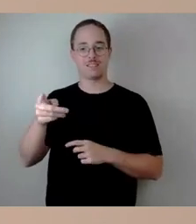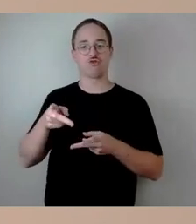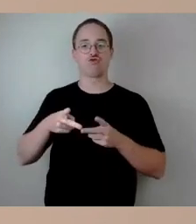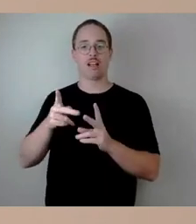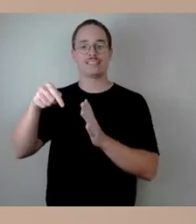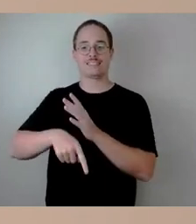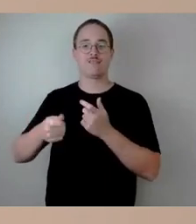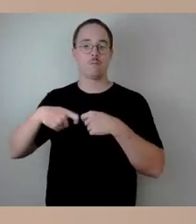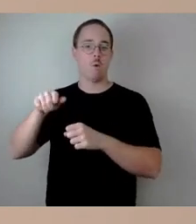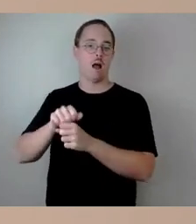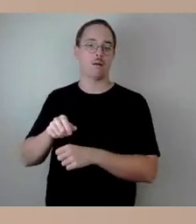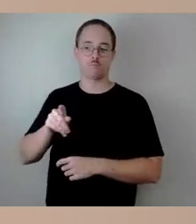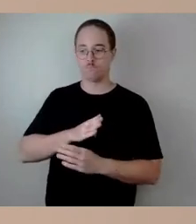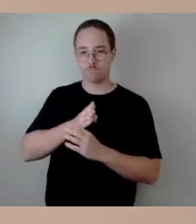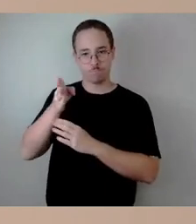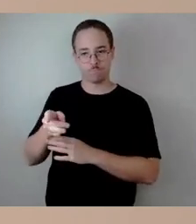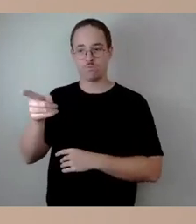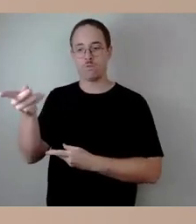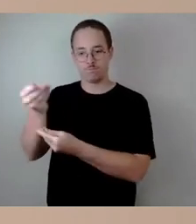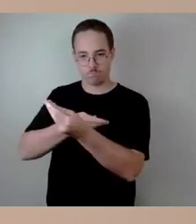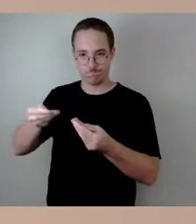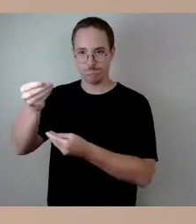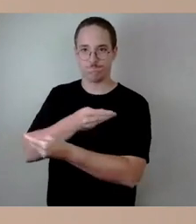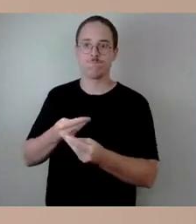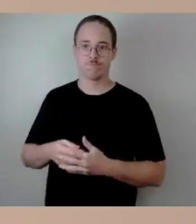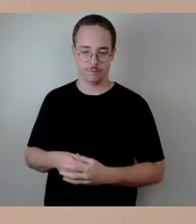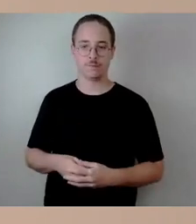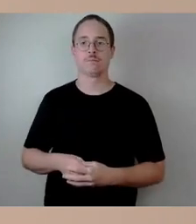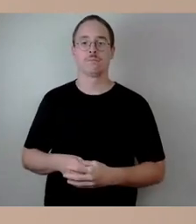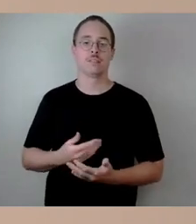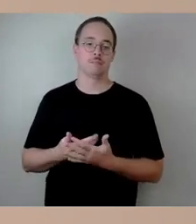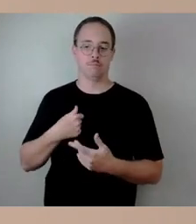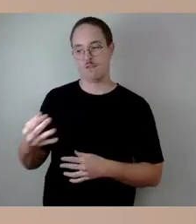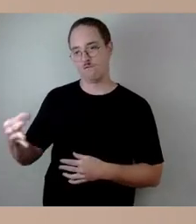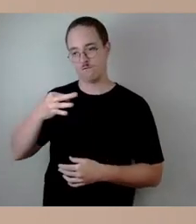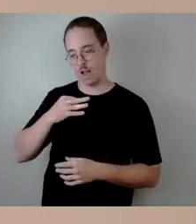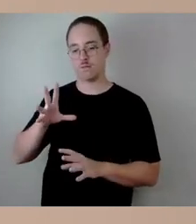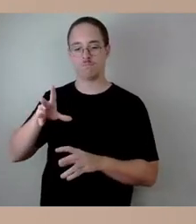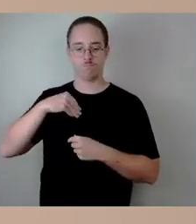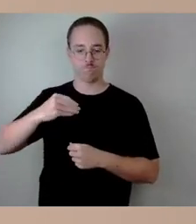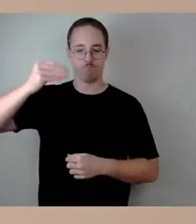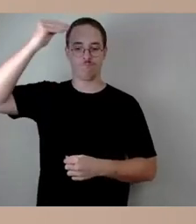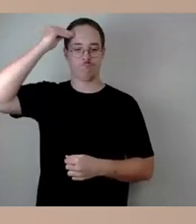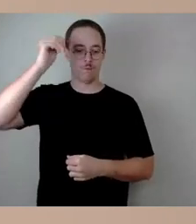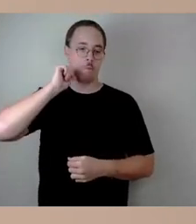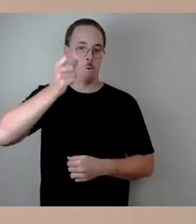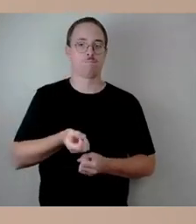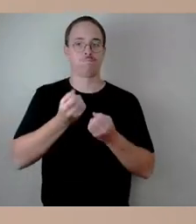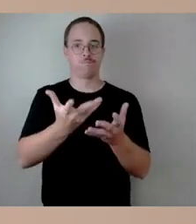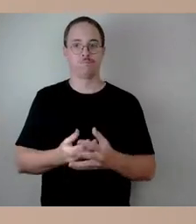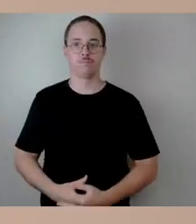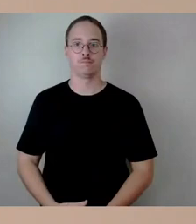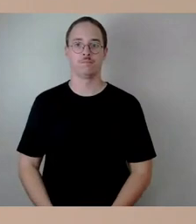intensiv besprechen werden. Insofern nehme ich Ihre Frage an der Stelle auch nochmal mit, weil sie natürlich